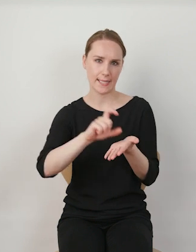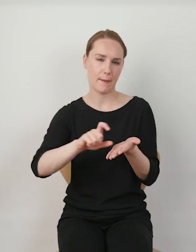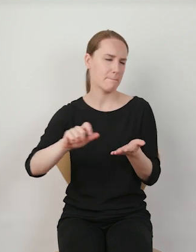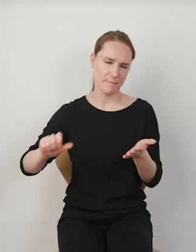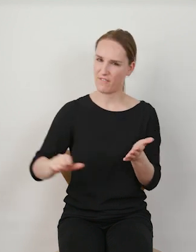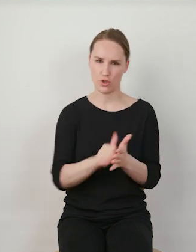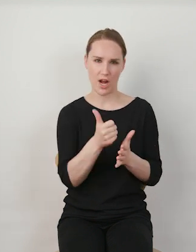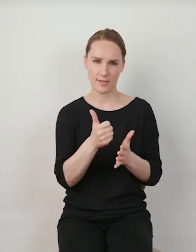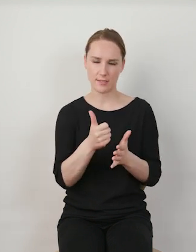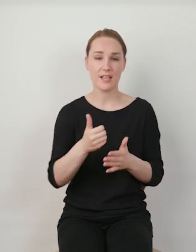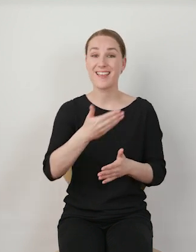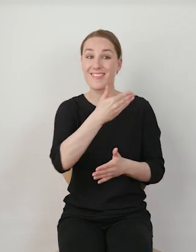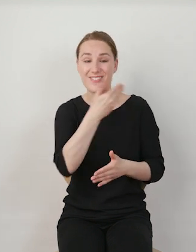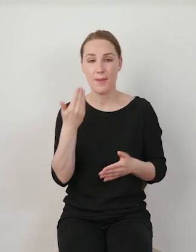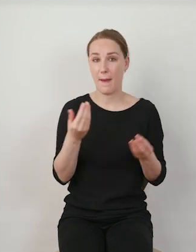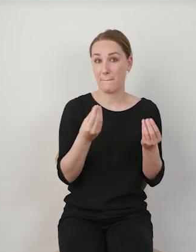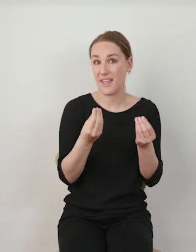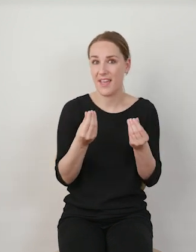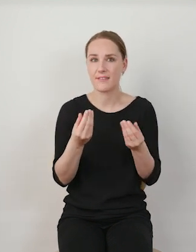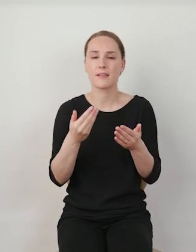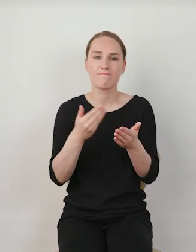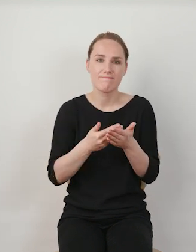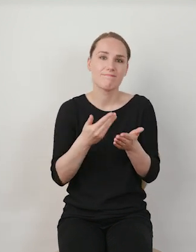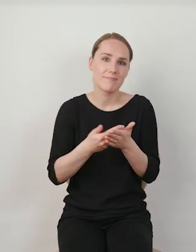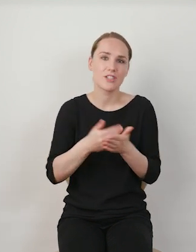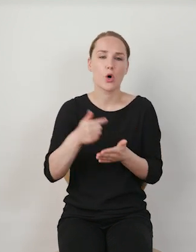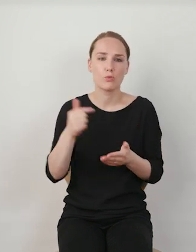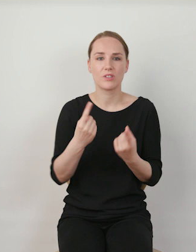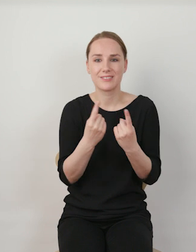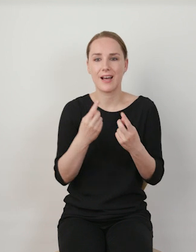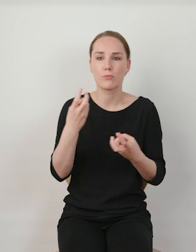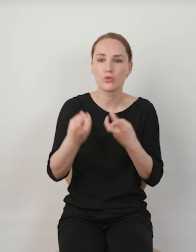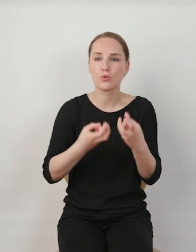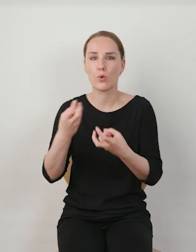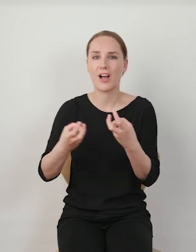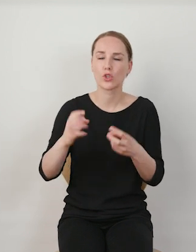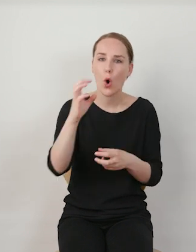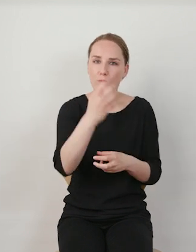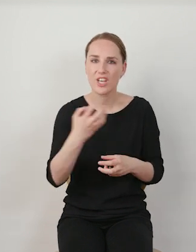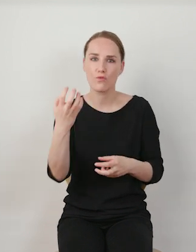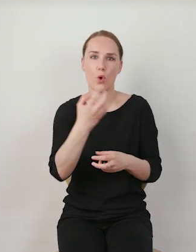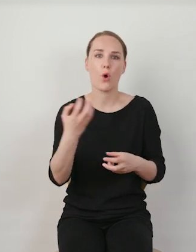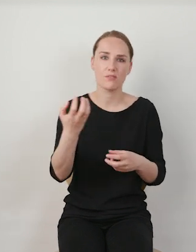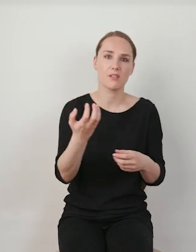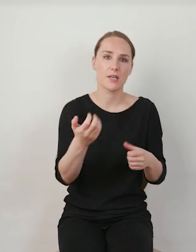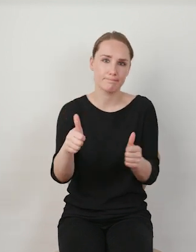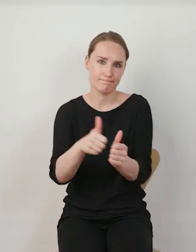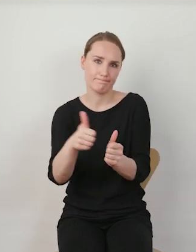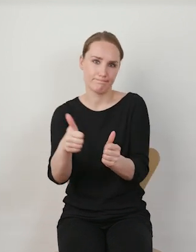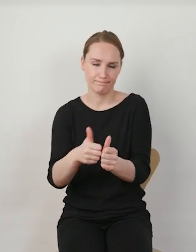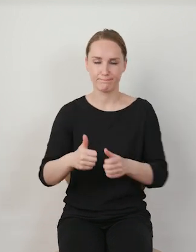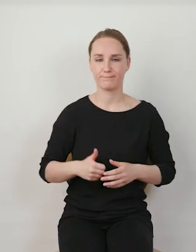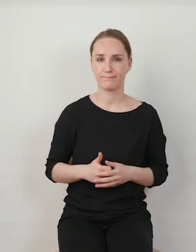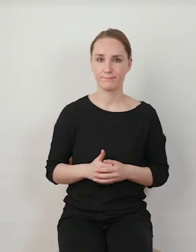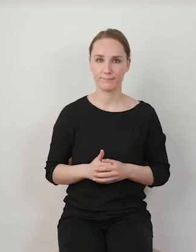pierwszy. Nie mamy żadnych środków, więc zdobywamy followersów w sposób organiczny, czyli oddolny, bez